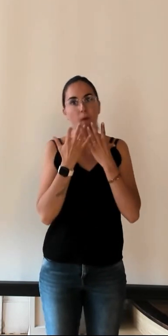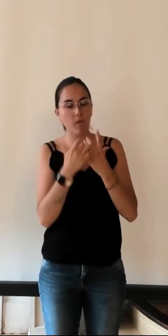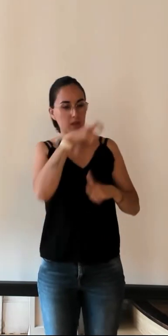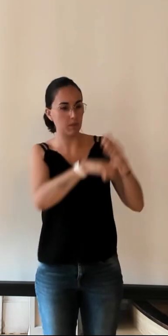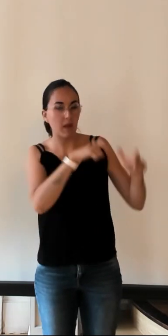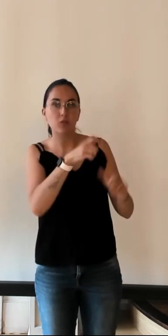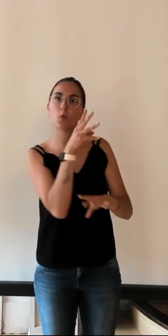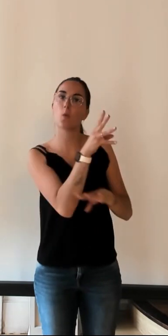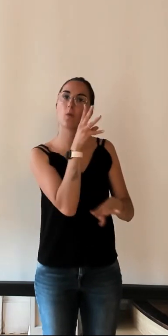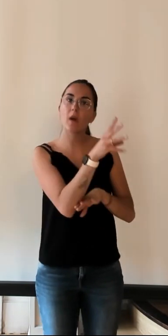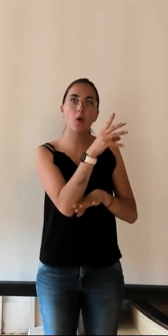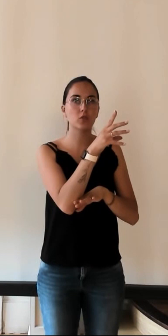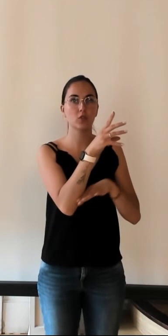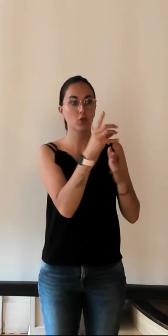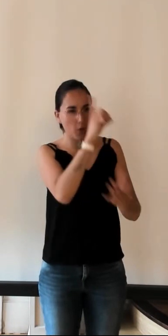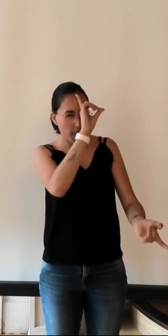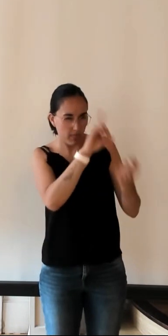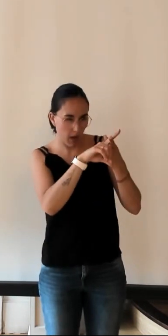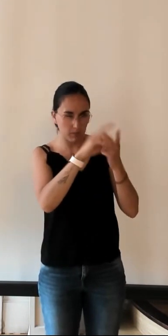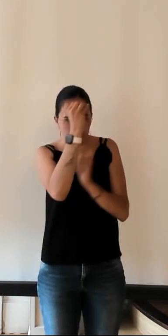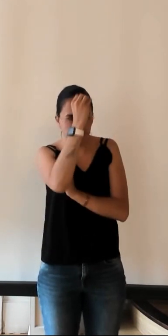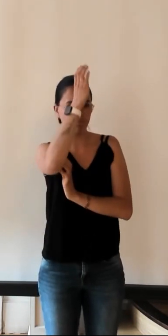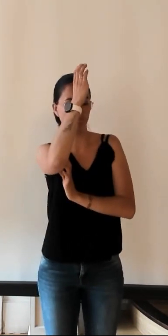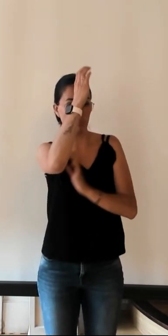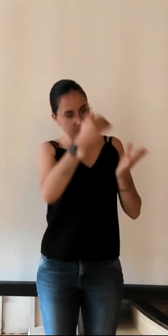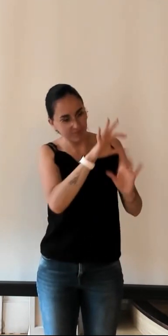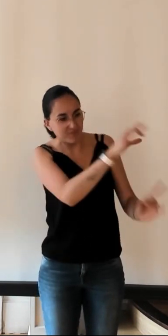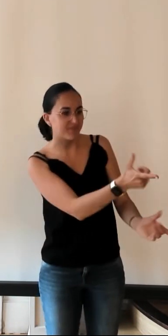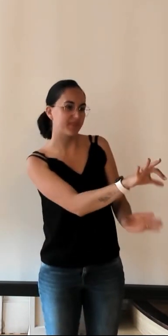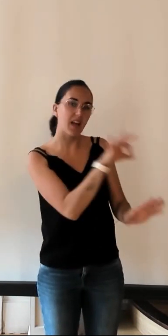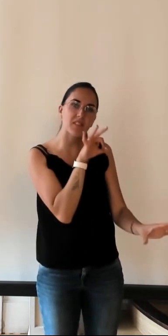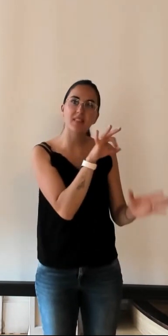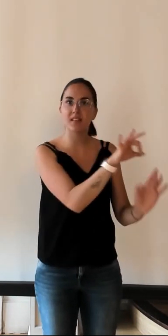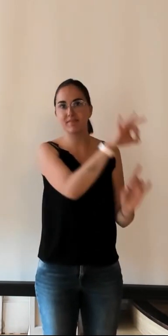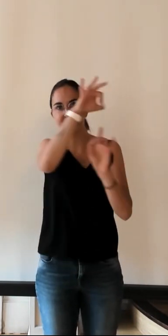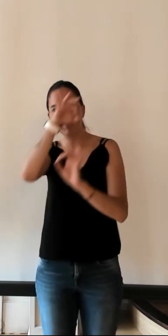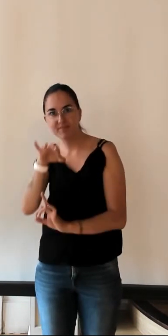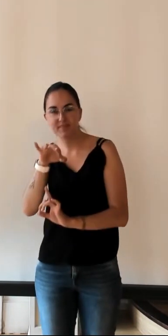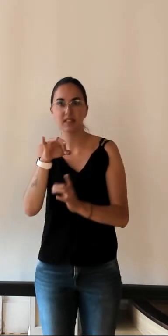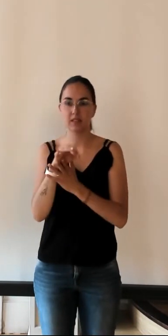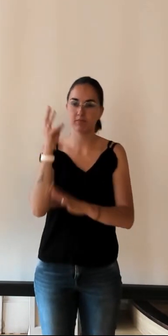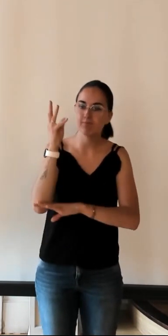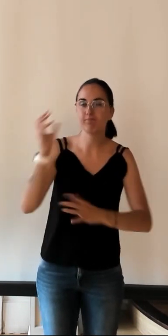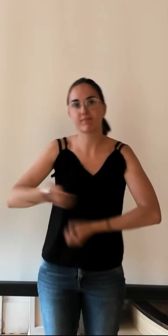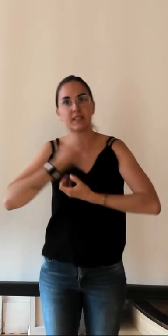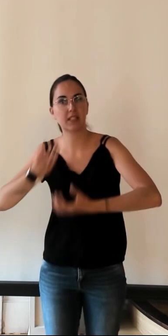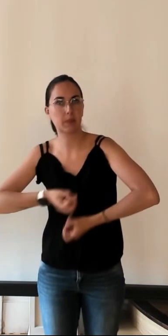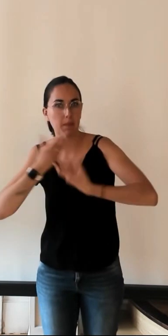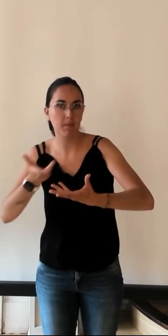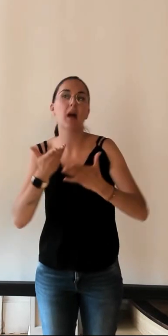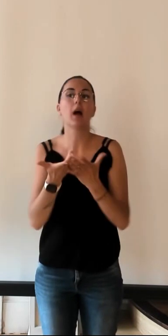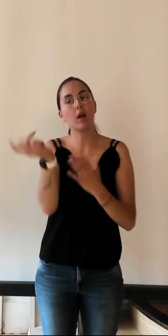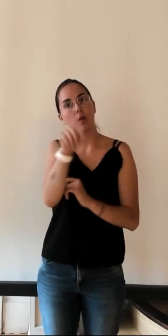spécialistes d'un sujet qu'ils ont travaillé, en complément, je le dis toujours, des autres sociétés d'érudition